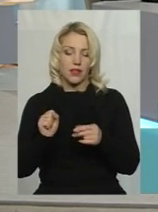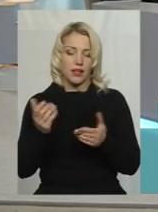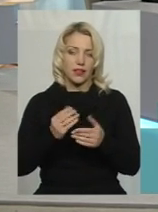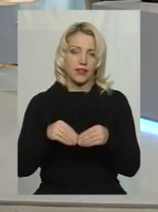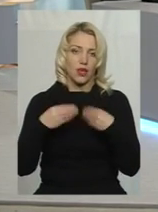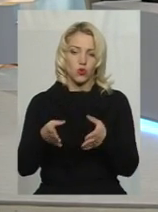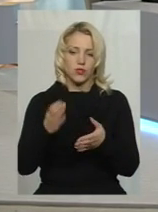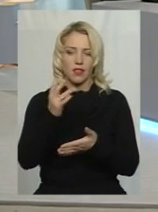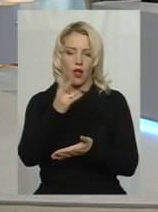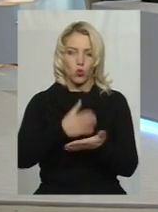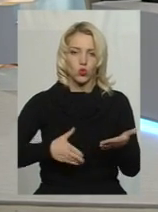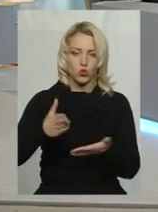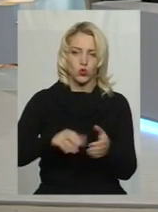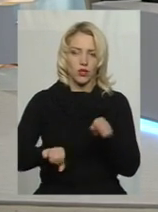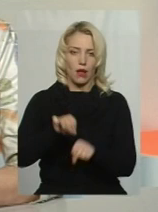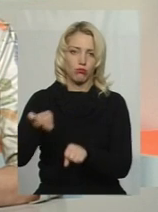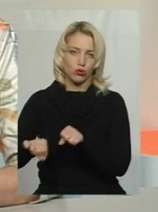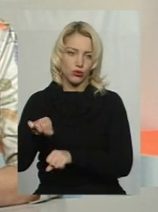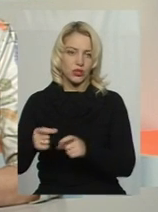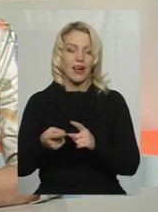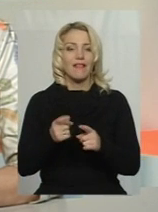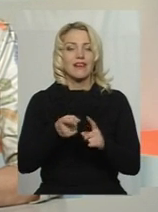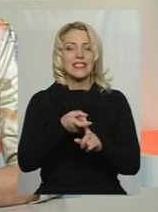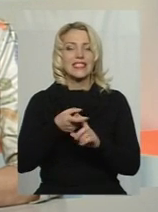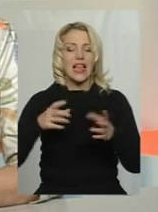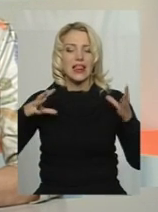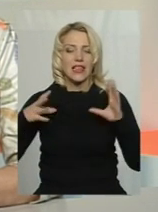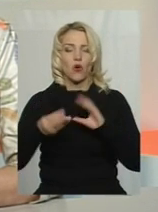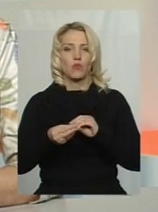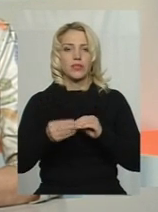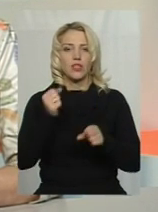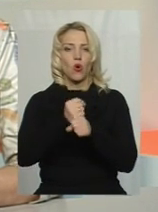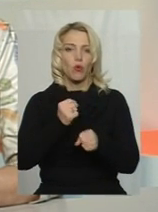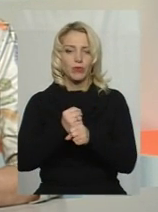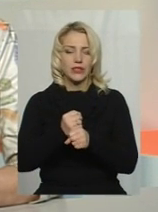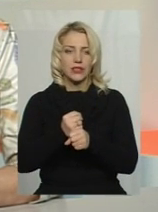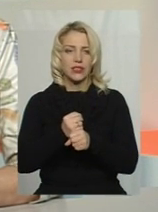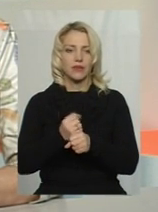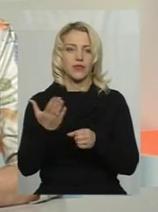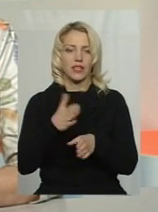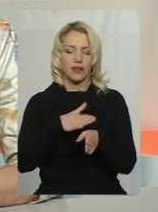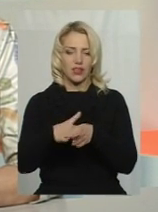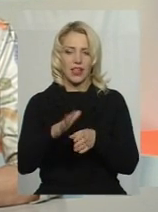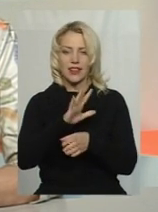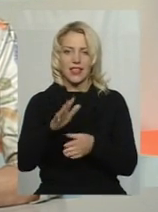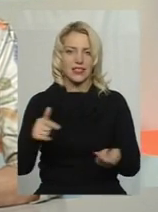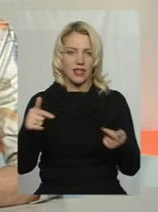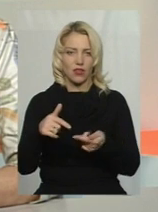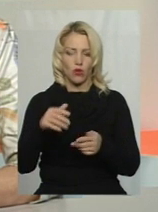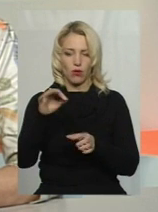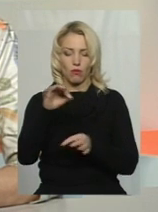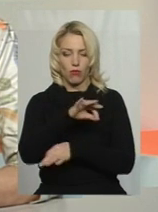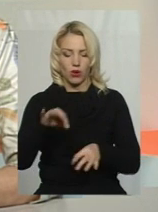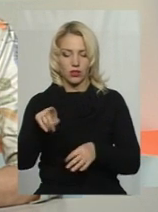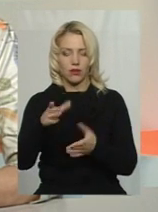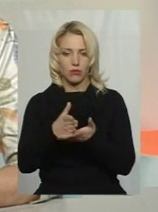порушень? Так, в залежності від обсягів робіт, які виконані не згідно проєкту, там є